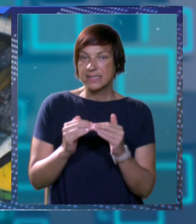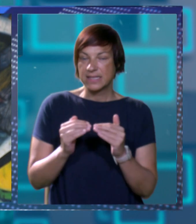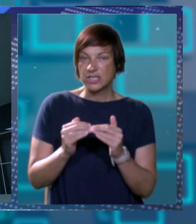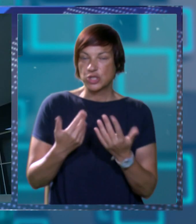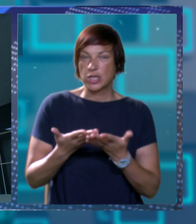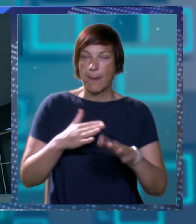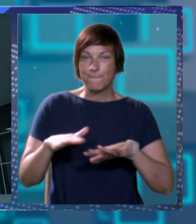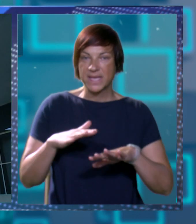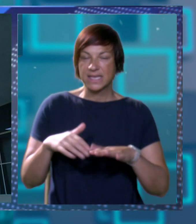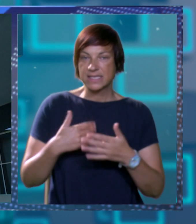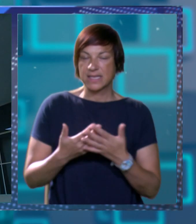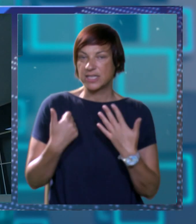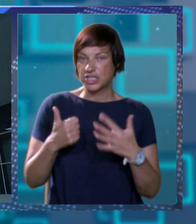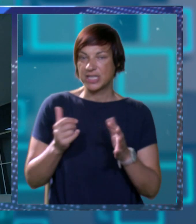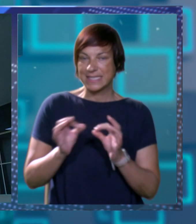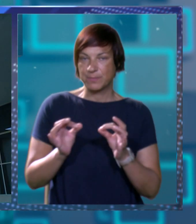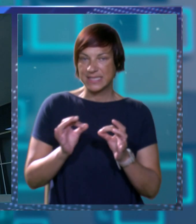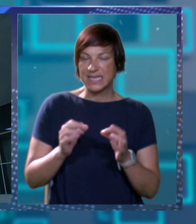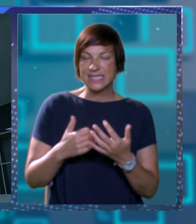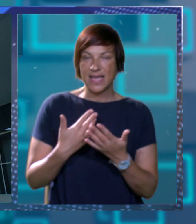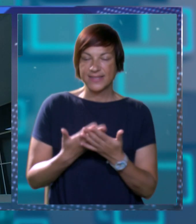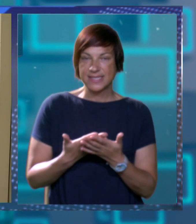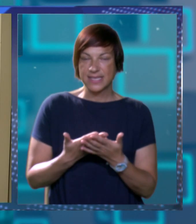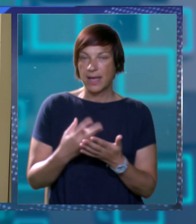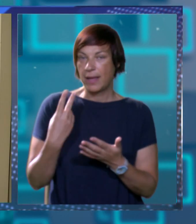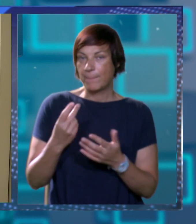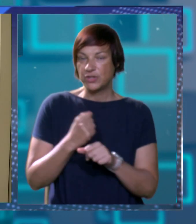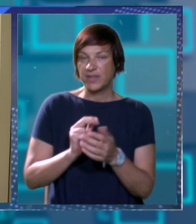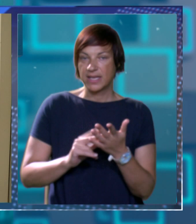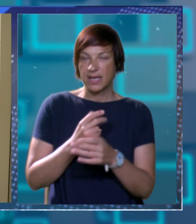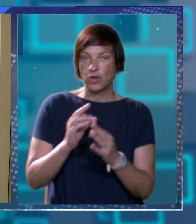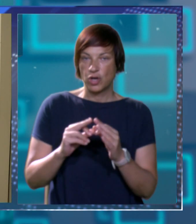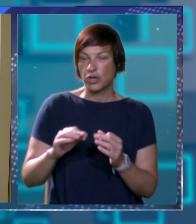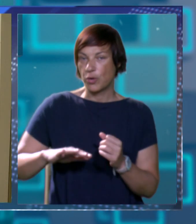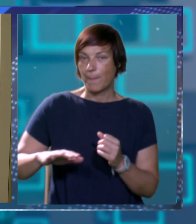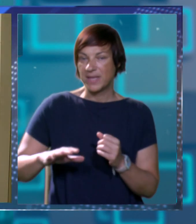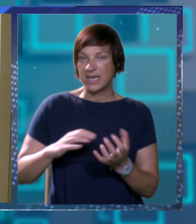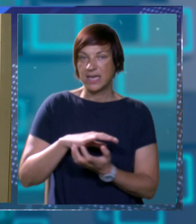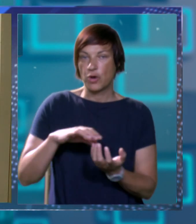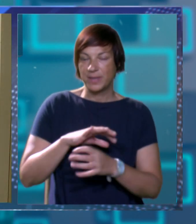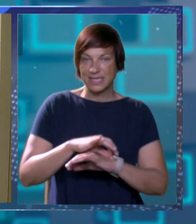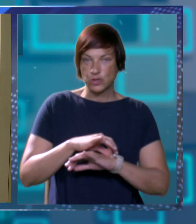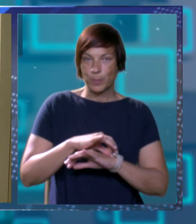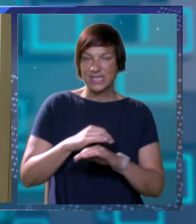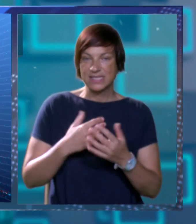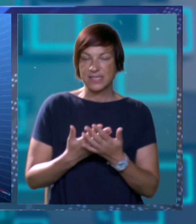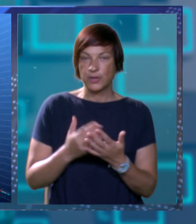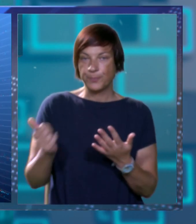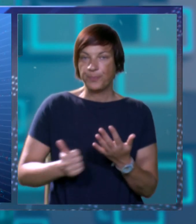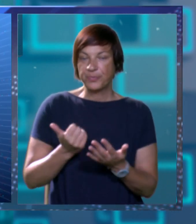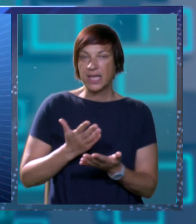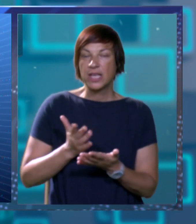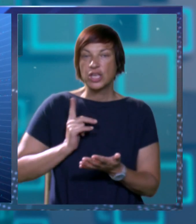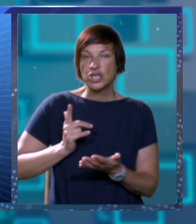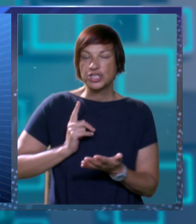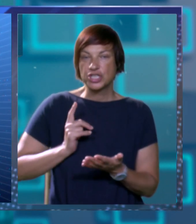suglasnost Resornog ministarstva za šest specializacija, po dvije za ginekologiju, pedijatriju i obiteljsku medicinu. Još